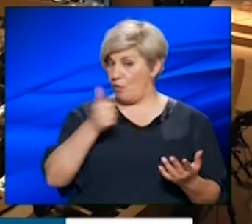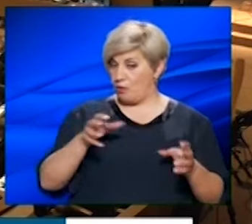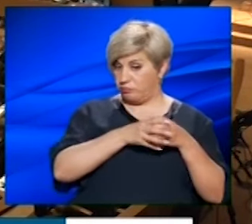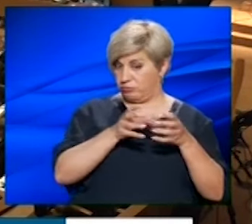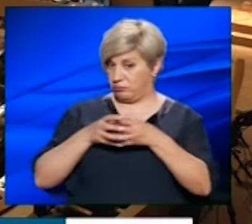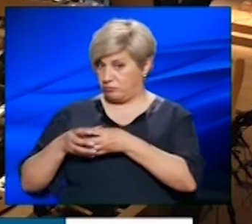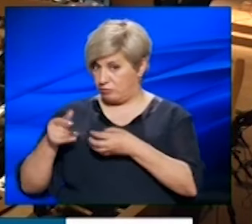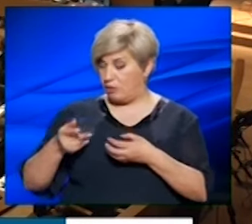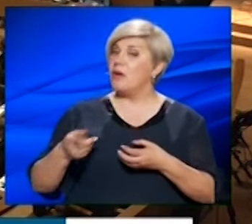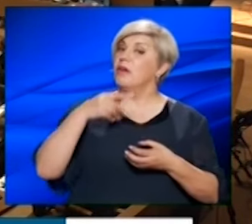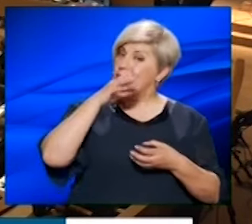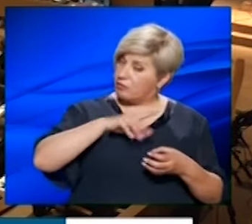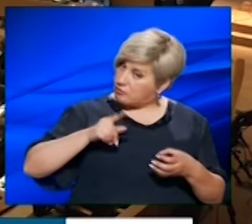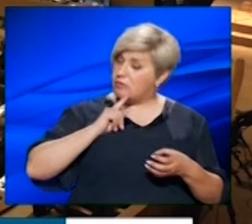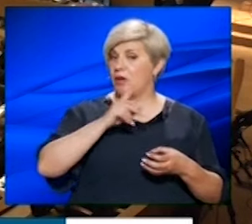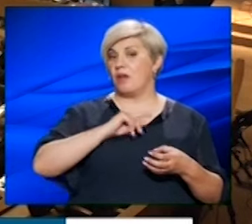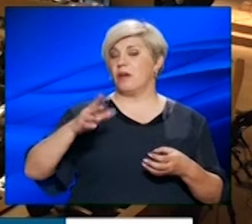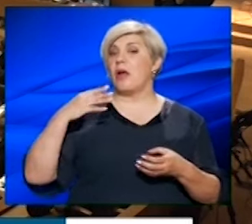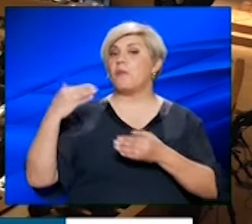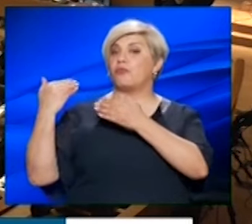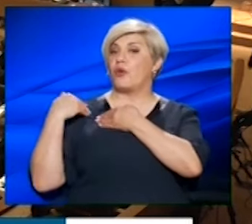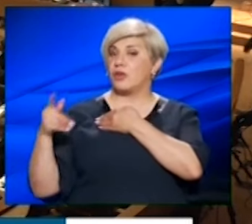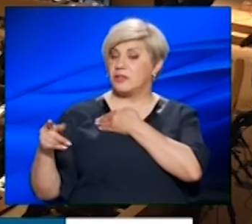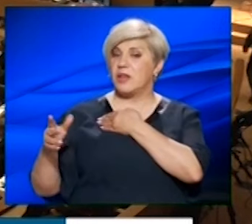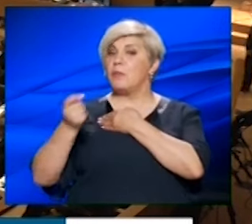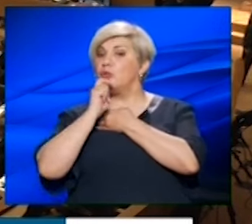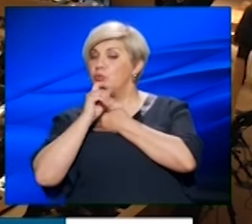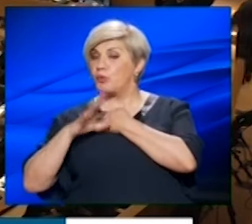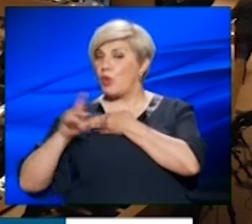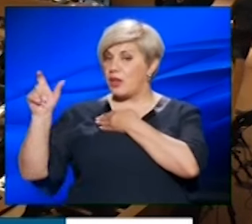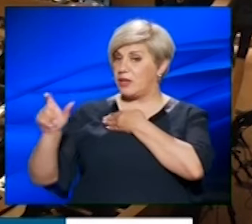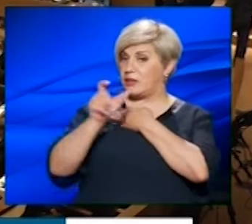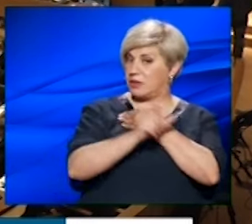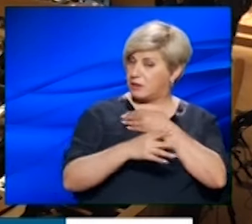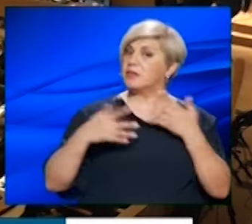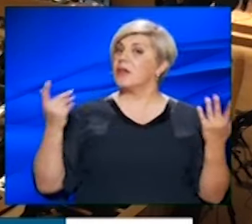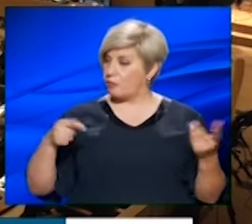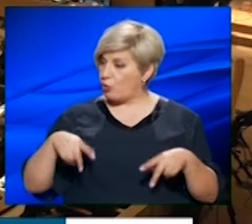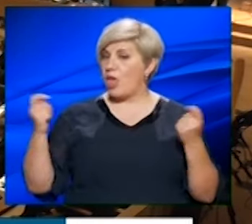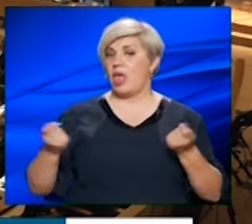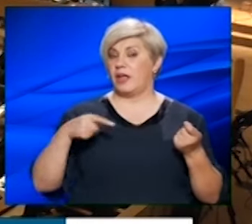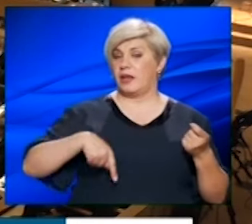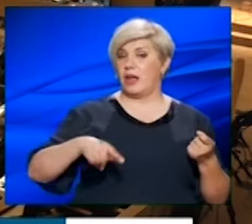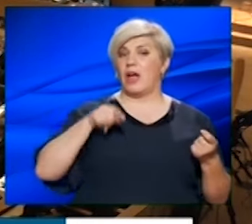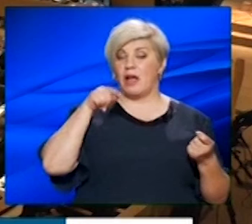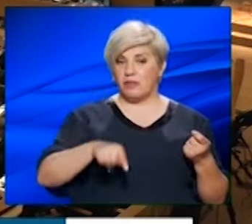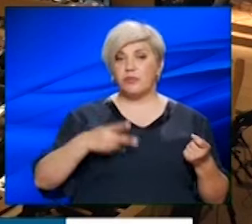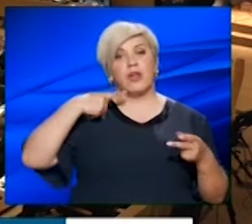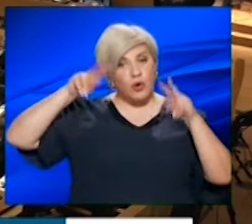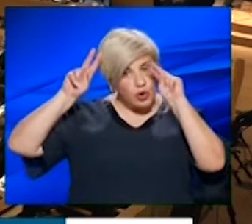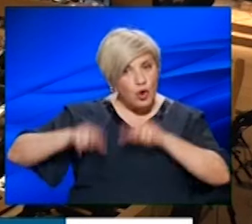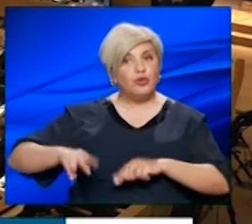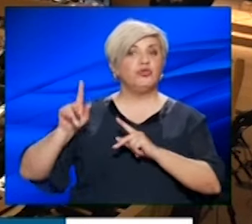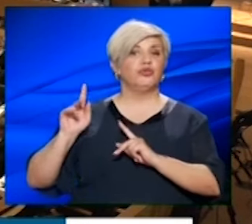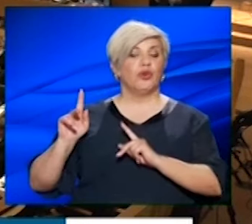παρατάξεις, αλλά και από μαζικούς φορείς, από τους πολίτες. Και αυτό έγινε εδώ σήμερα, γιατί αυτό που ήταν γνωστό,